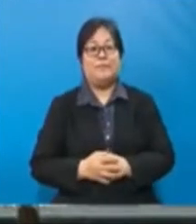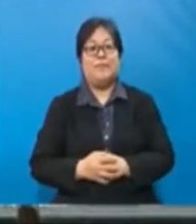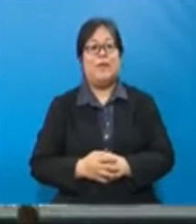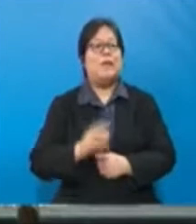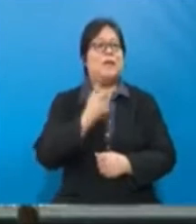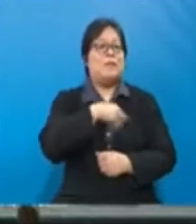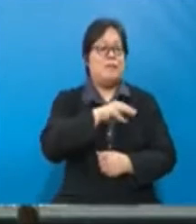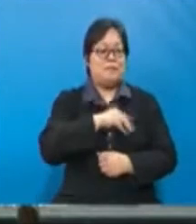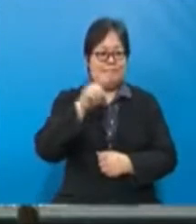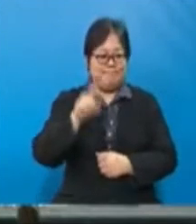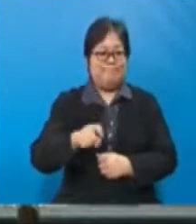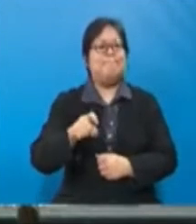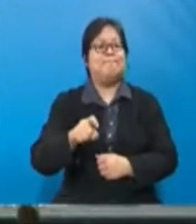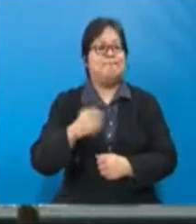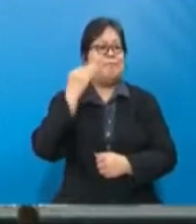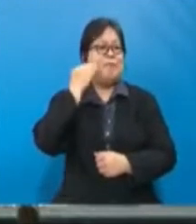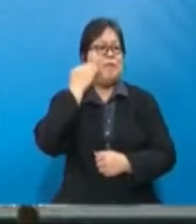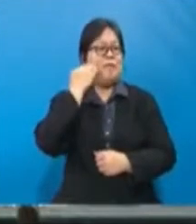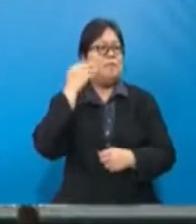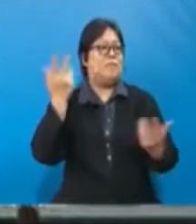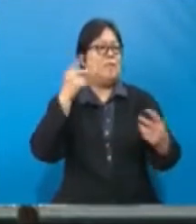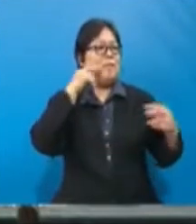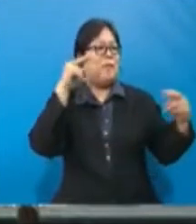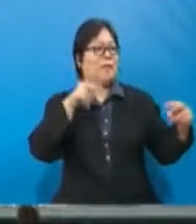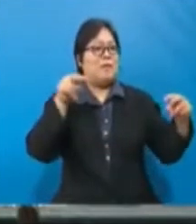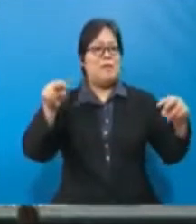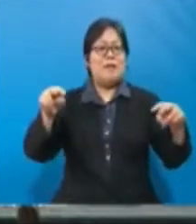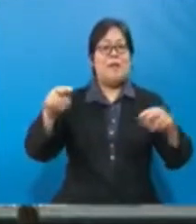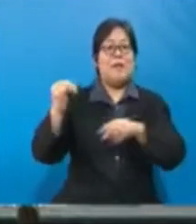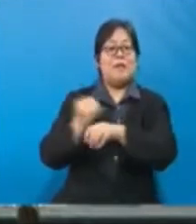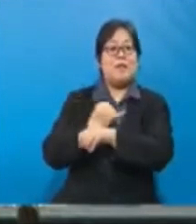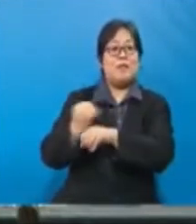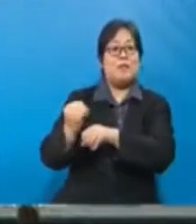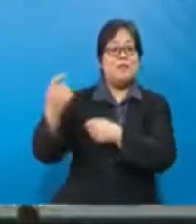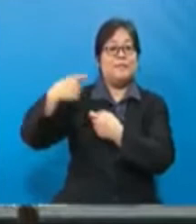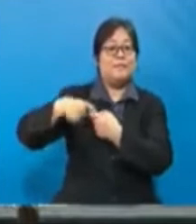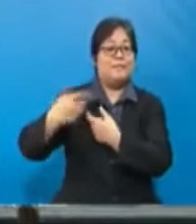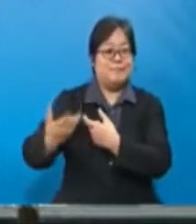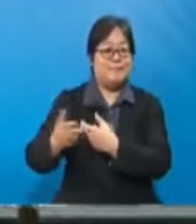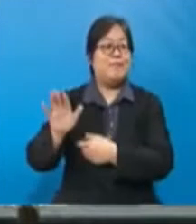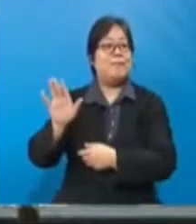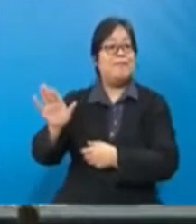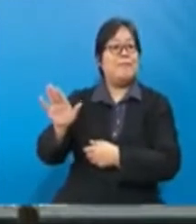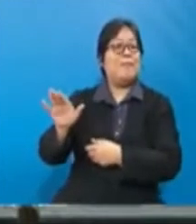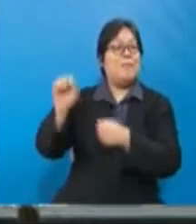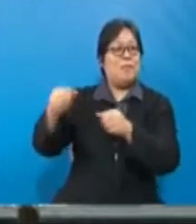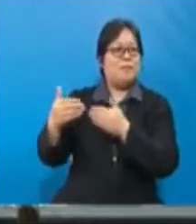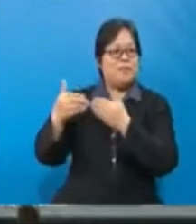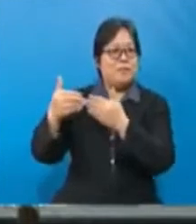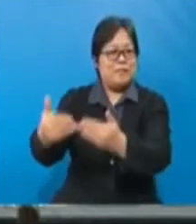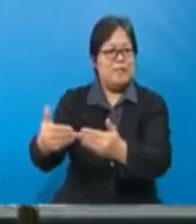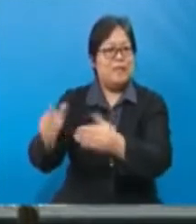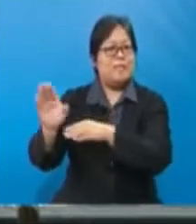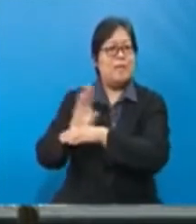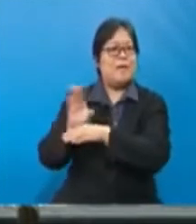kementerian perlu juga mengambil kira sudut pandangan industri yang berkaitan agar mereka dapat